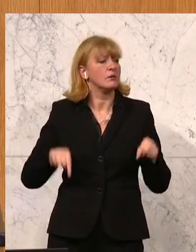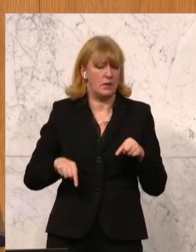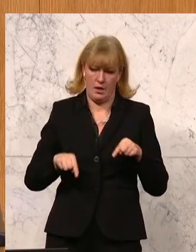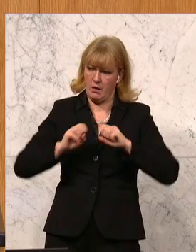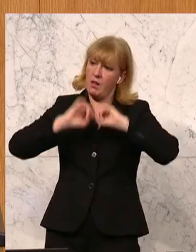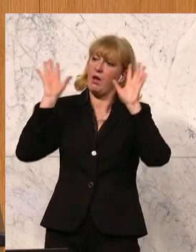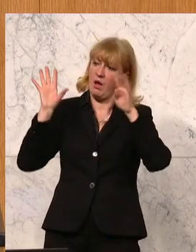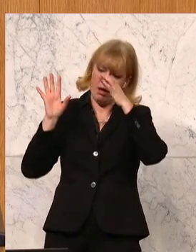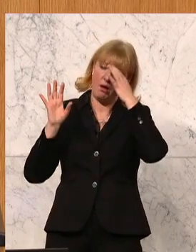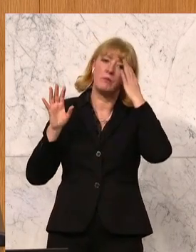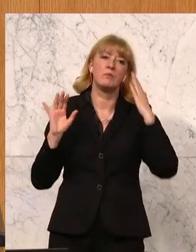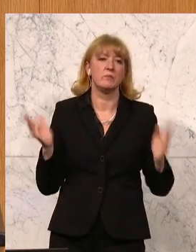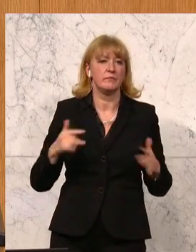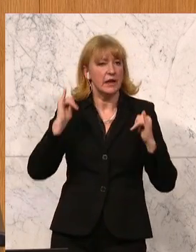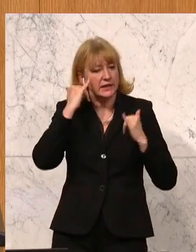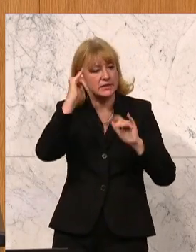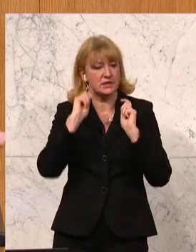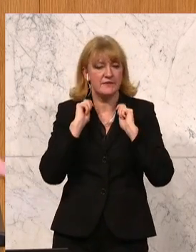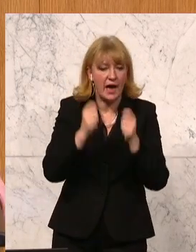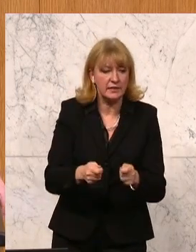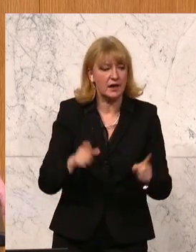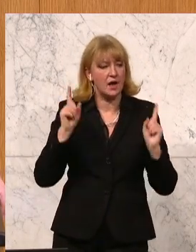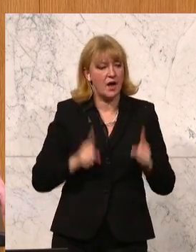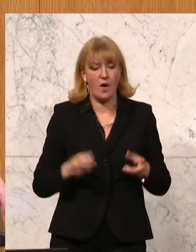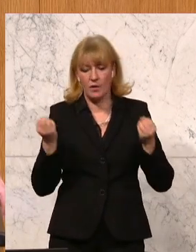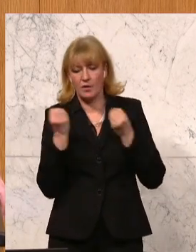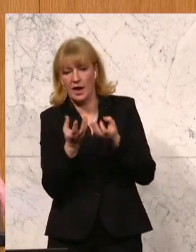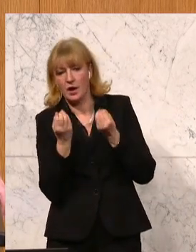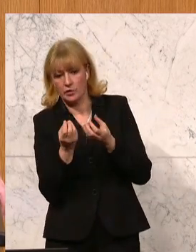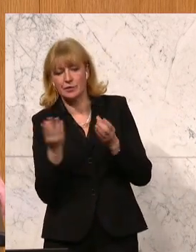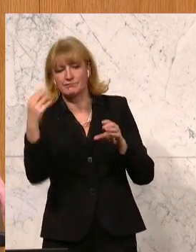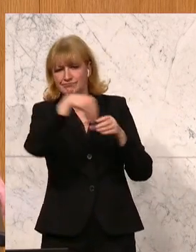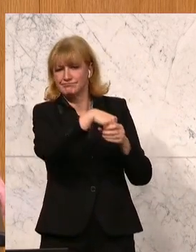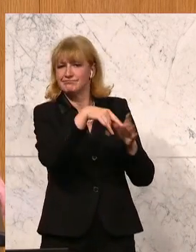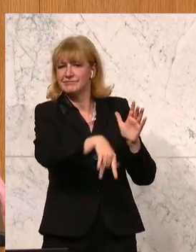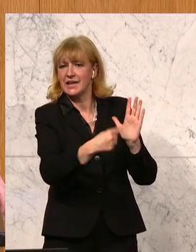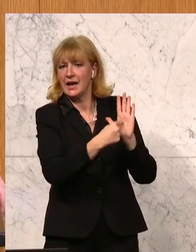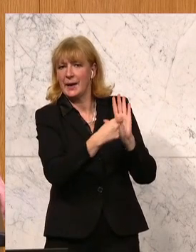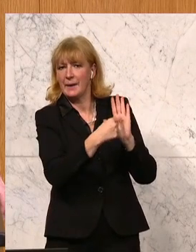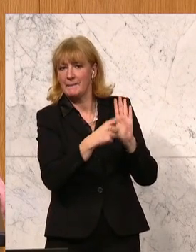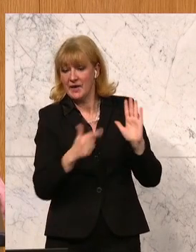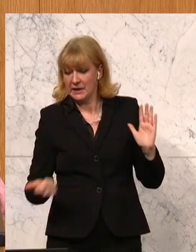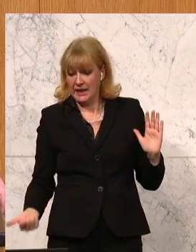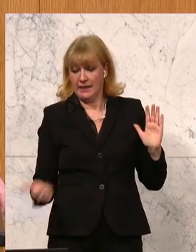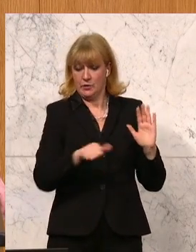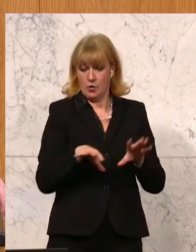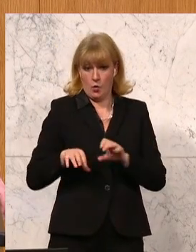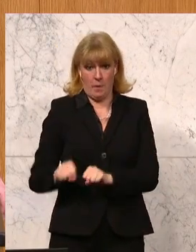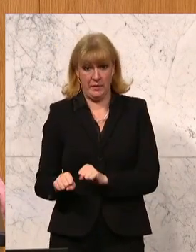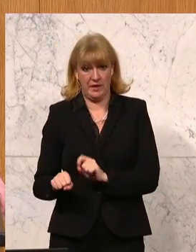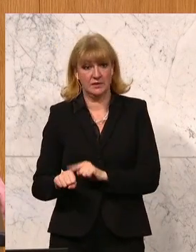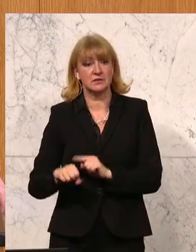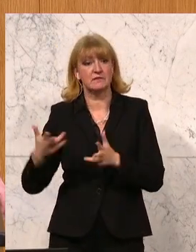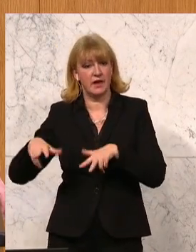in unserem Initiativantrag als auch in den Erläuterungen festgehalten, dass diese zusätzliche Kompetenz, die auch die